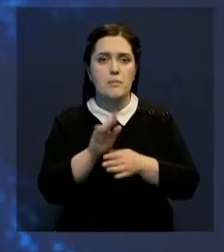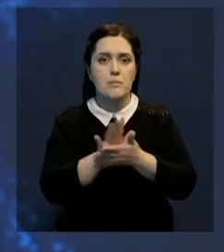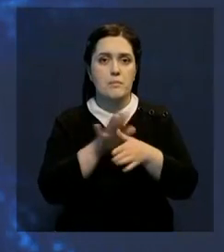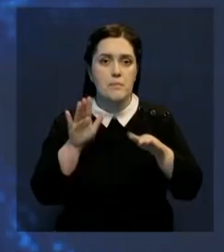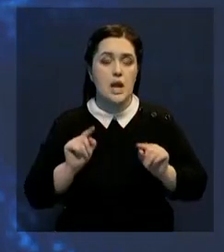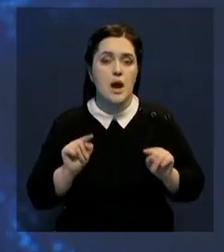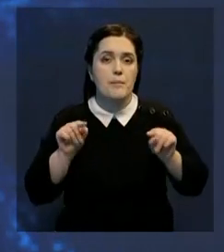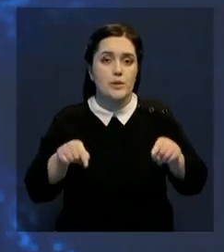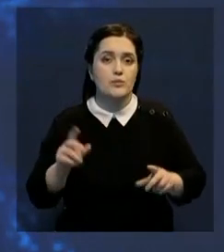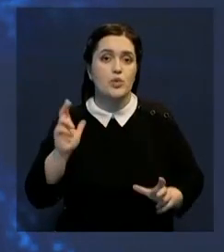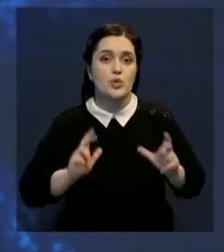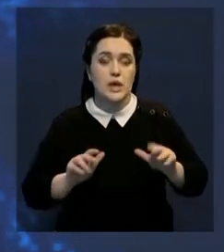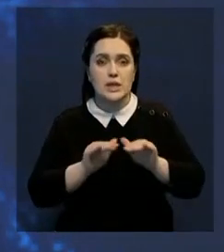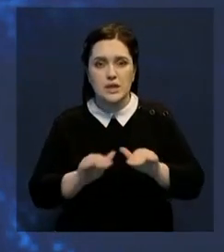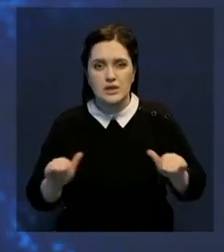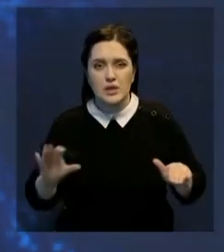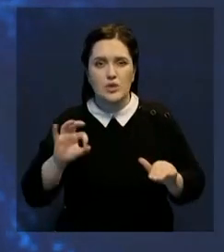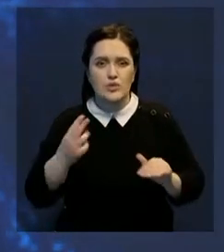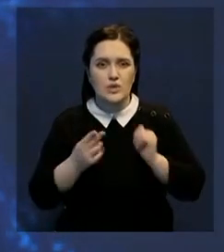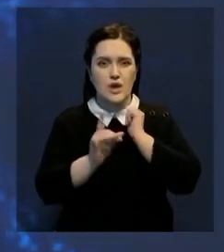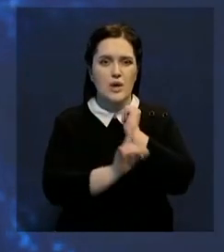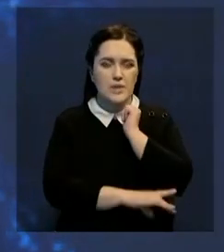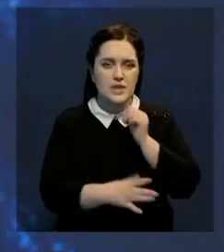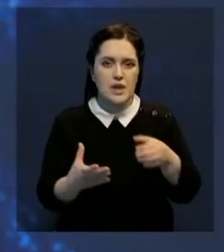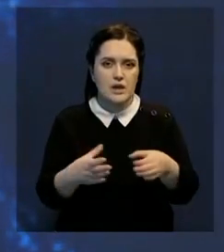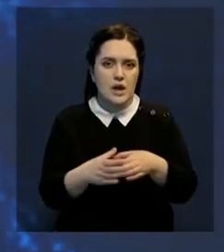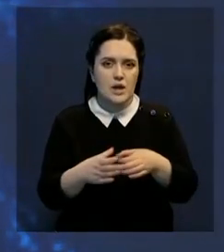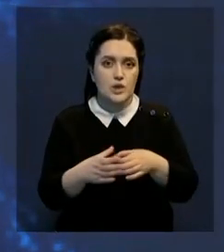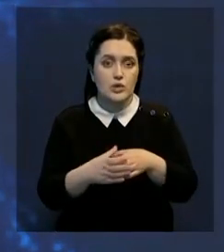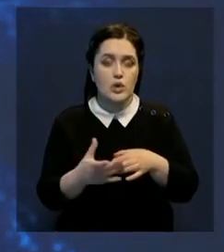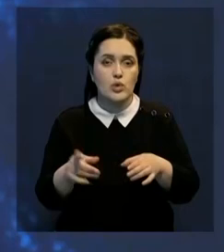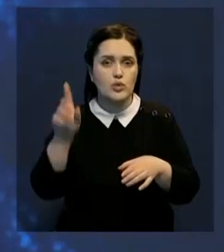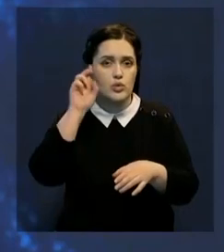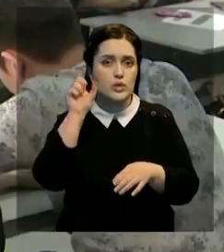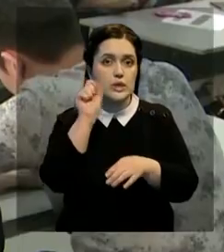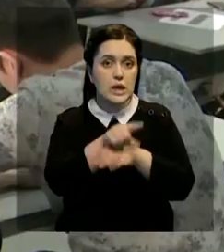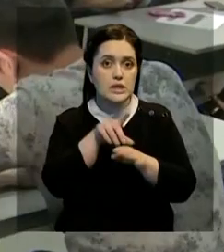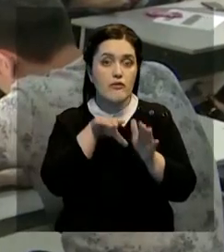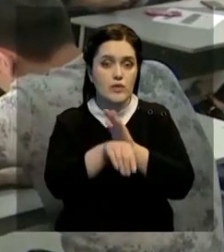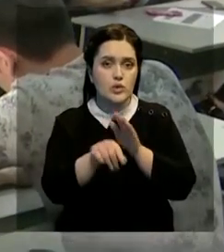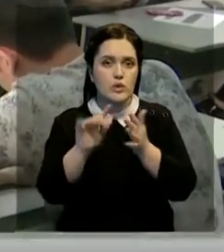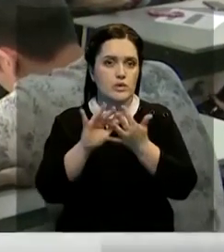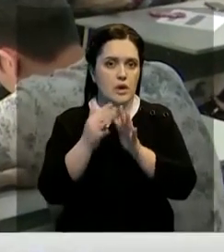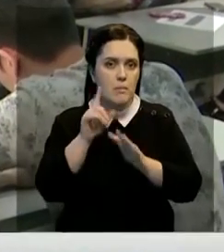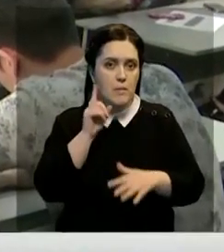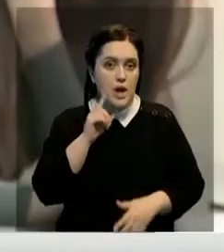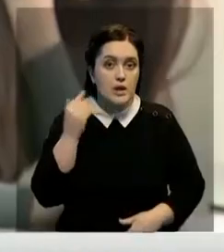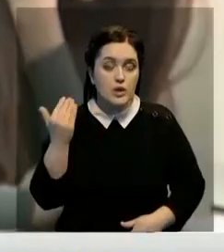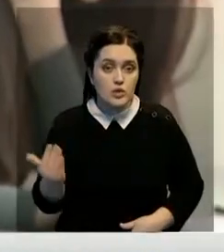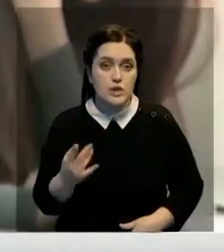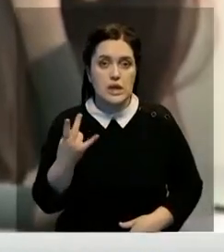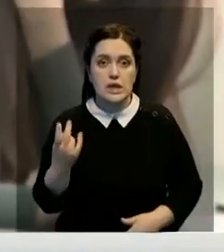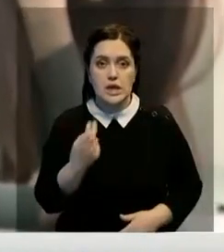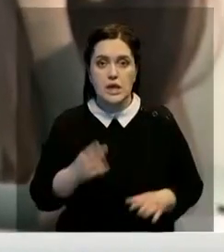поступления в колледжи детями социально уязвимой категории граждан. Также в госзаказ вошла сельская молодежь. Напомним, что в рамках